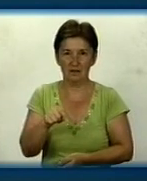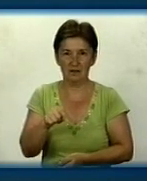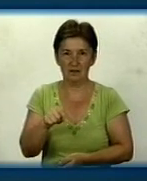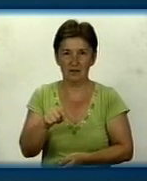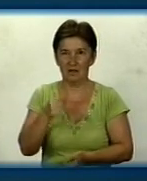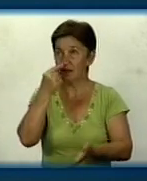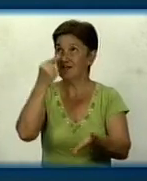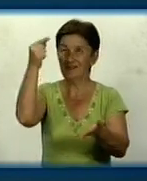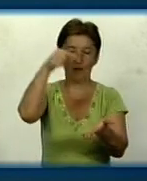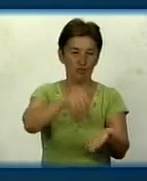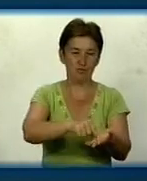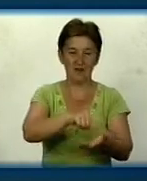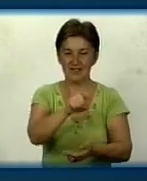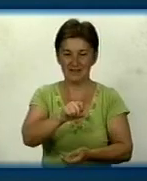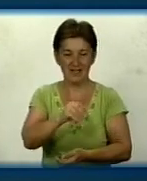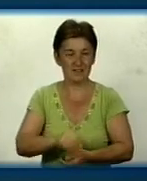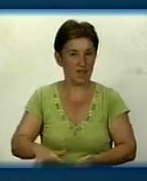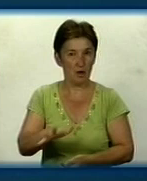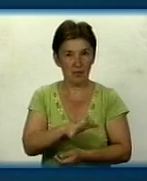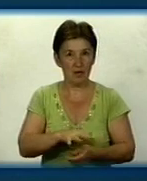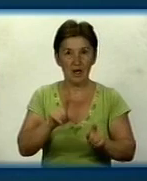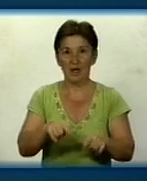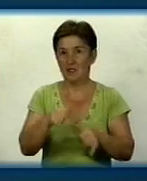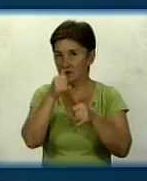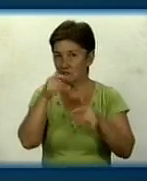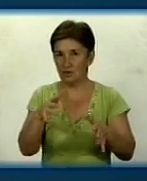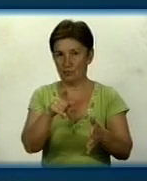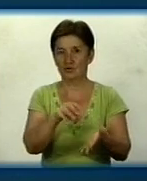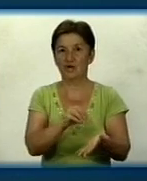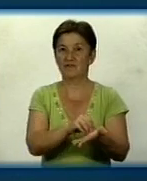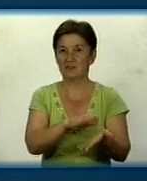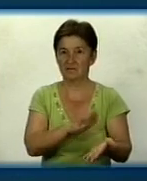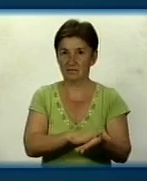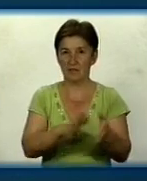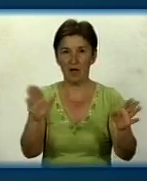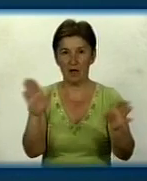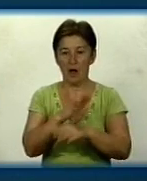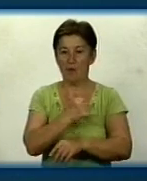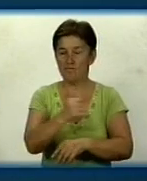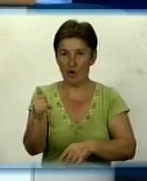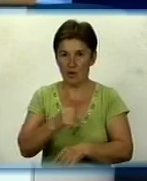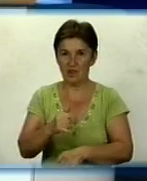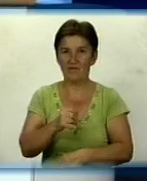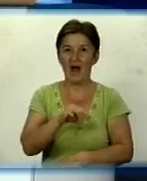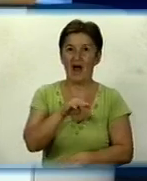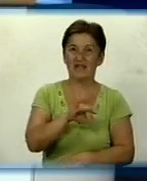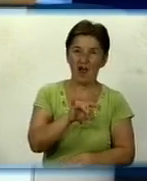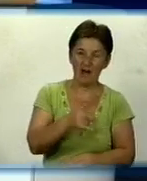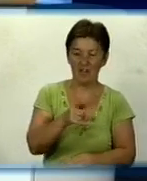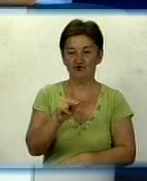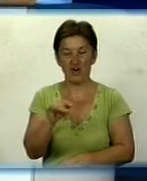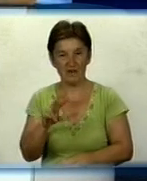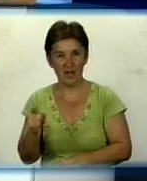долетіла до землі, ми за цей день не можемо виставляти полив. І фактично в травні місяці ми так зробили, в червні, липні. Тобто, ці всі